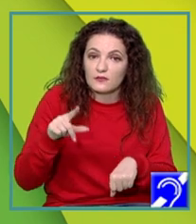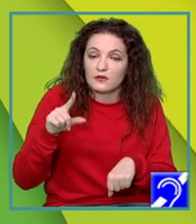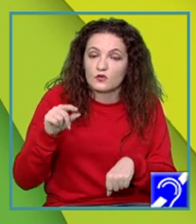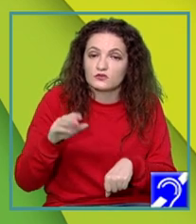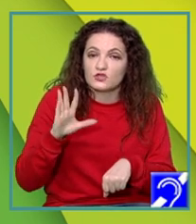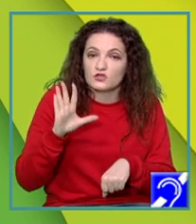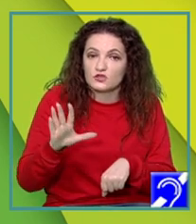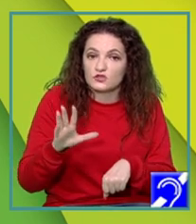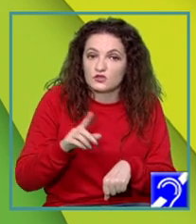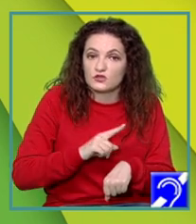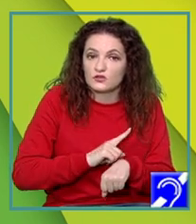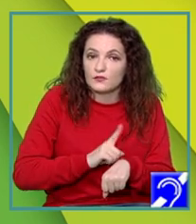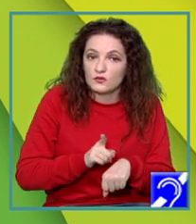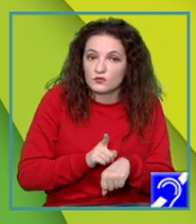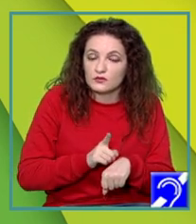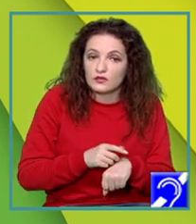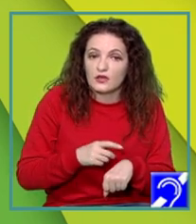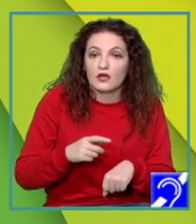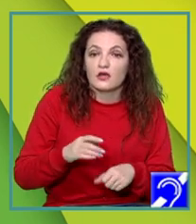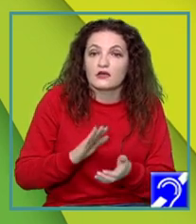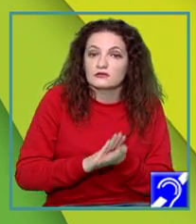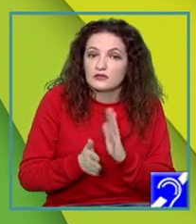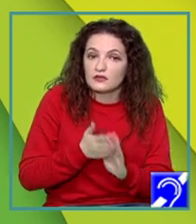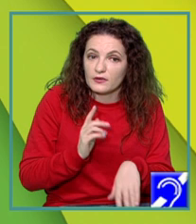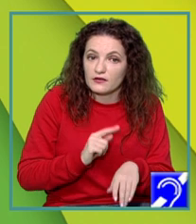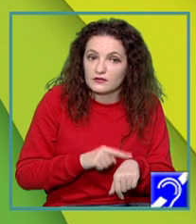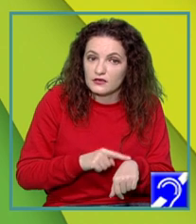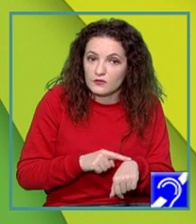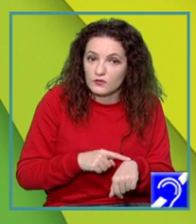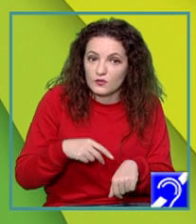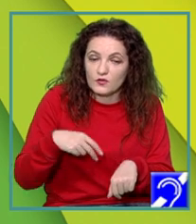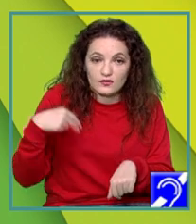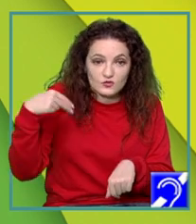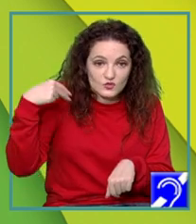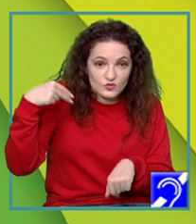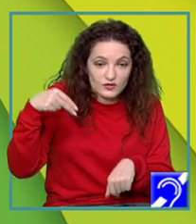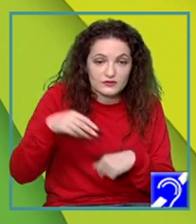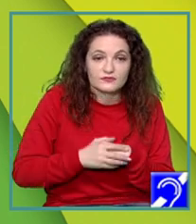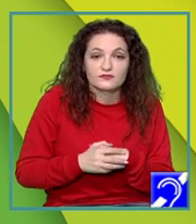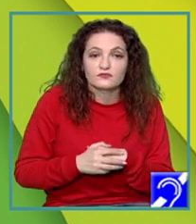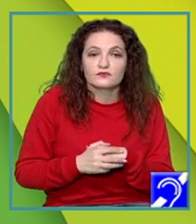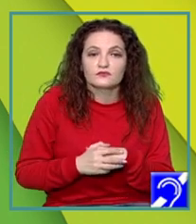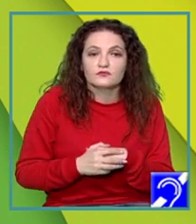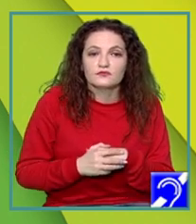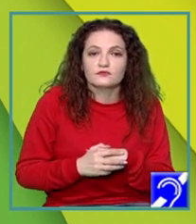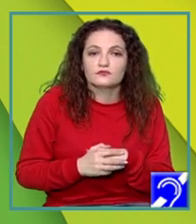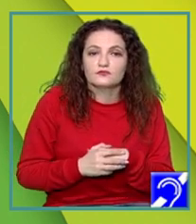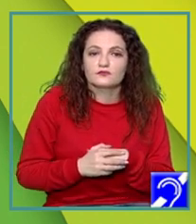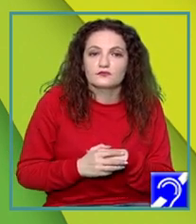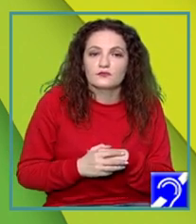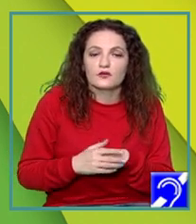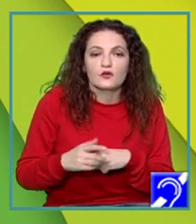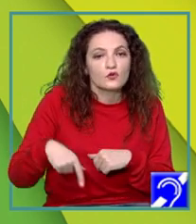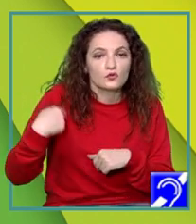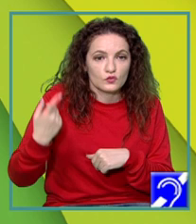minute. Iar cronometrul nostru va suna după cele 25 de minute. Ei, în momentul în care s-au terminat cele 25 de